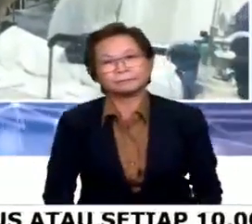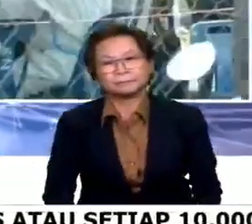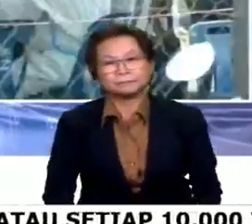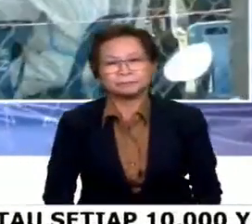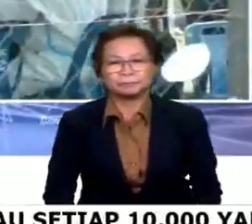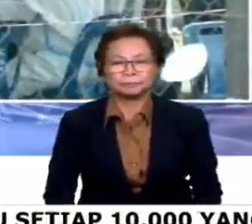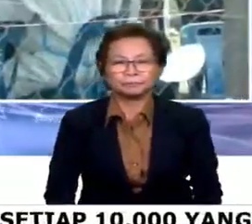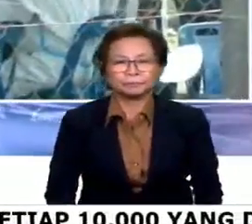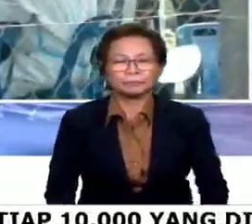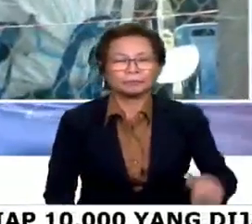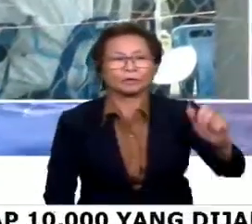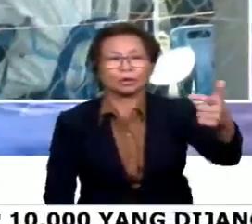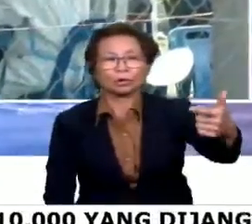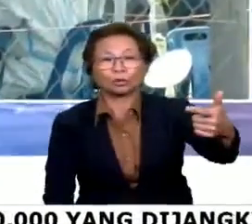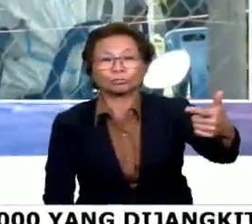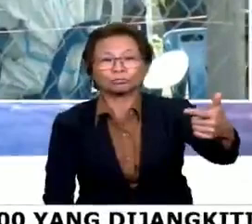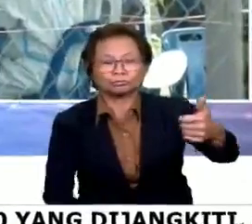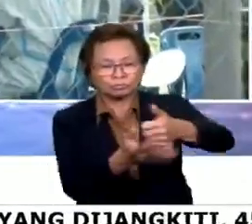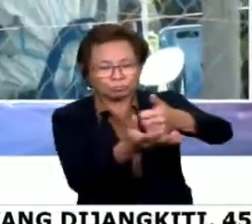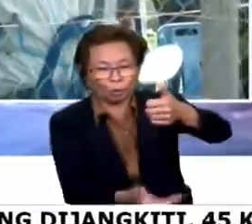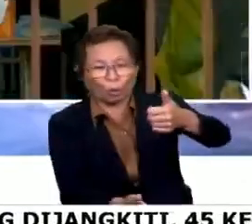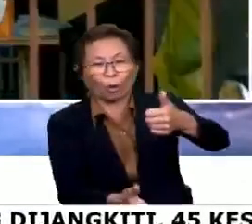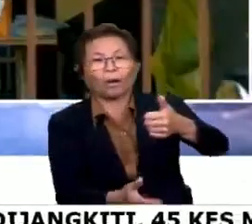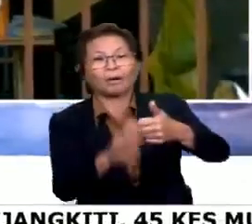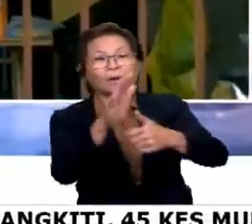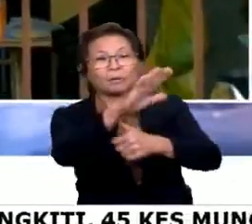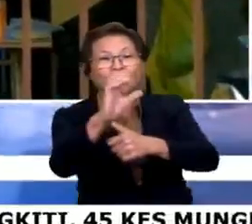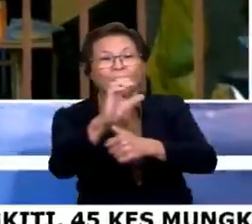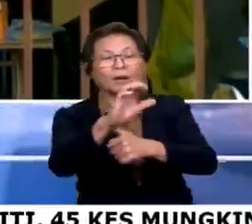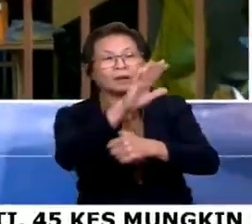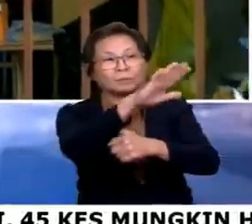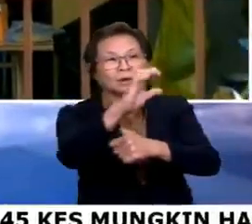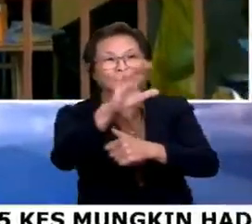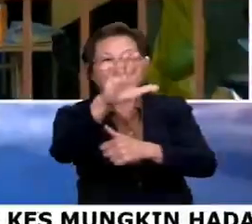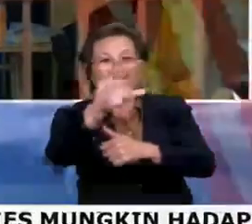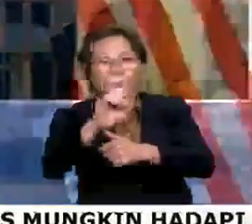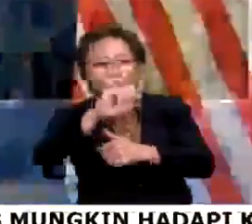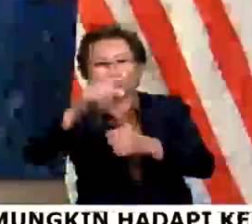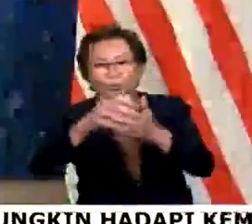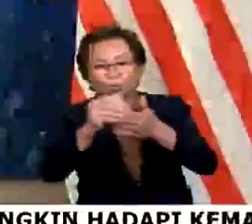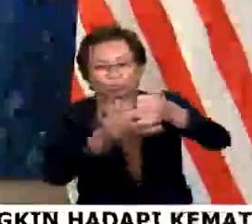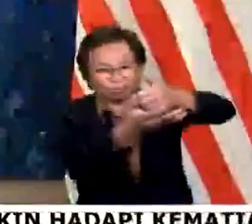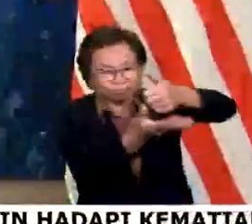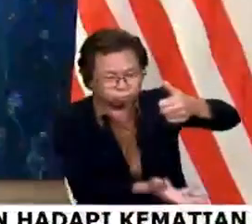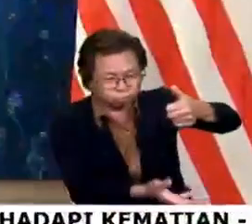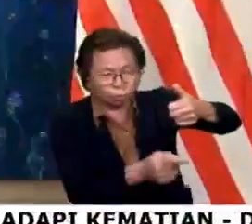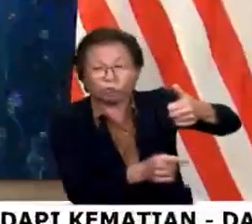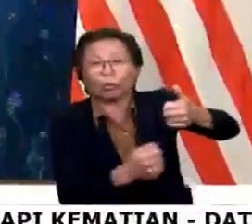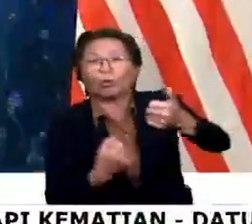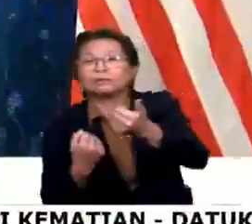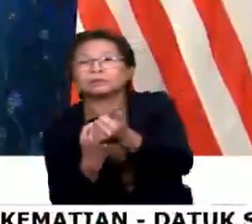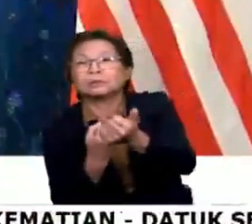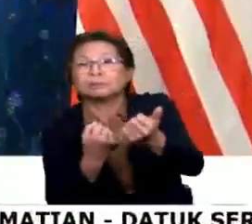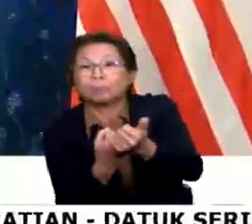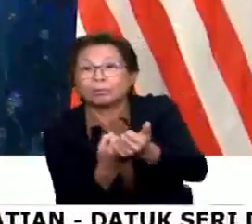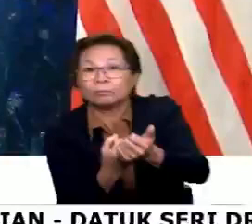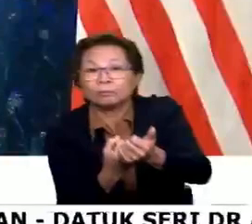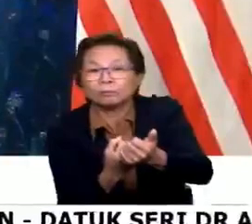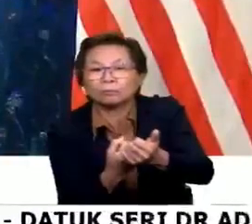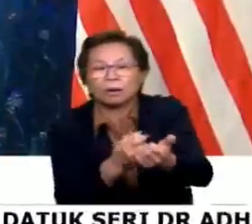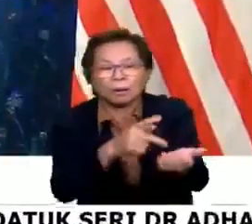Kedua, memperuntukkan RM550 juta untuk menampung keperluan